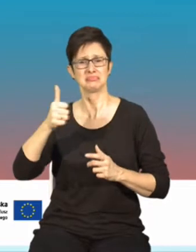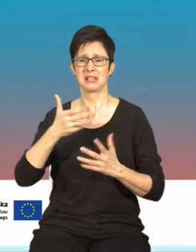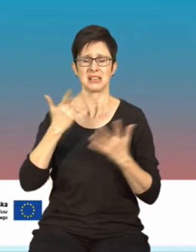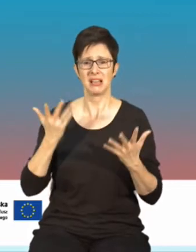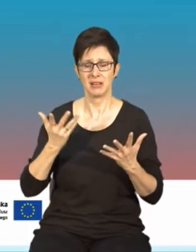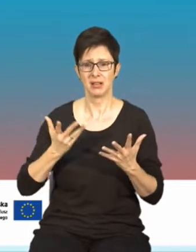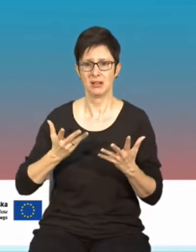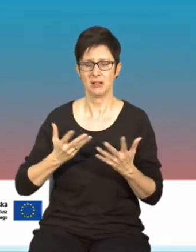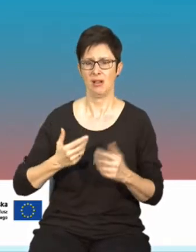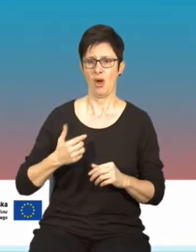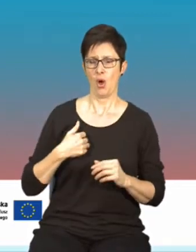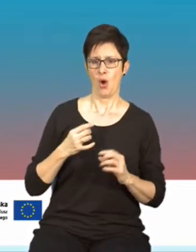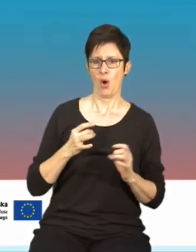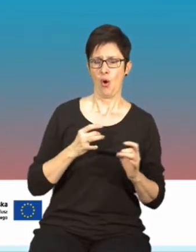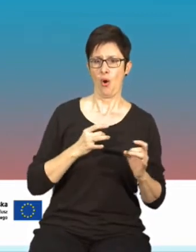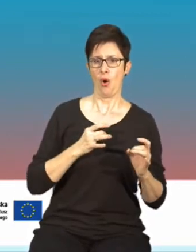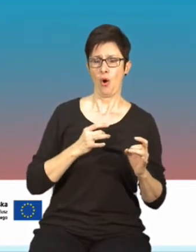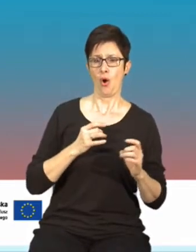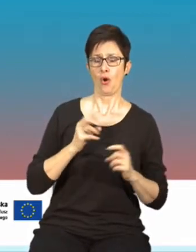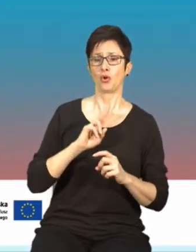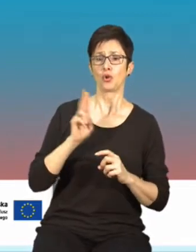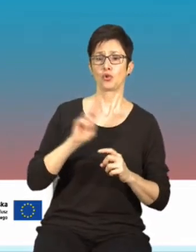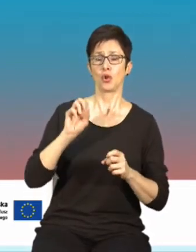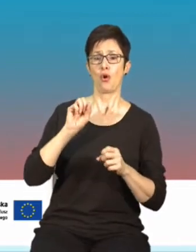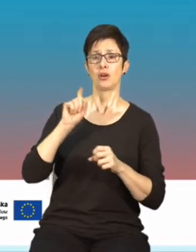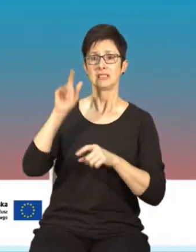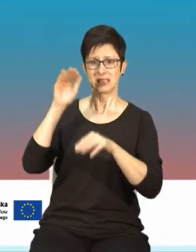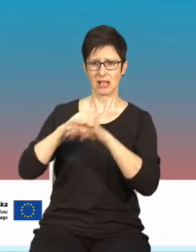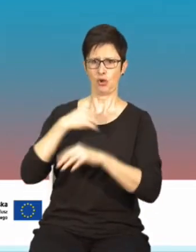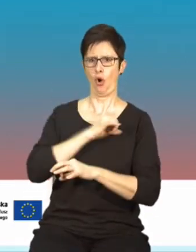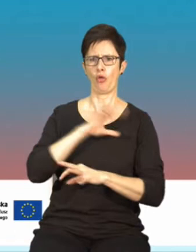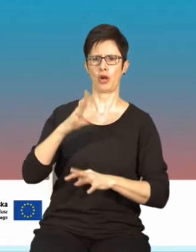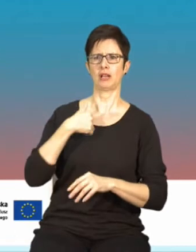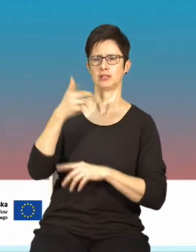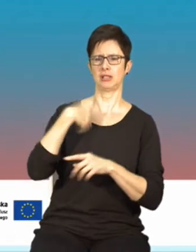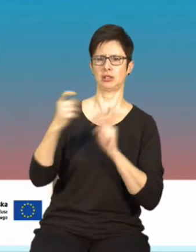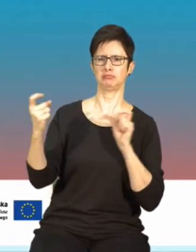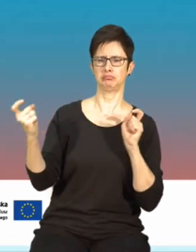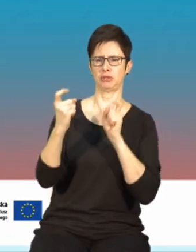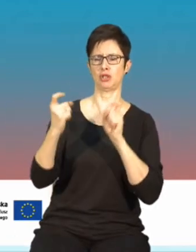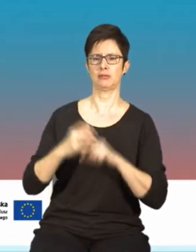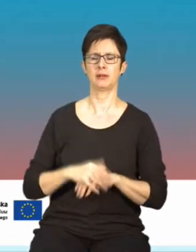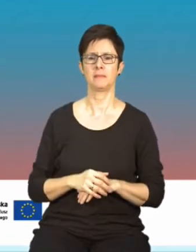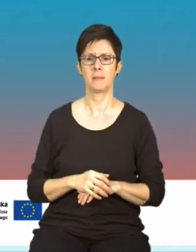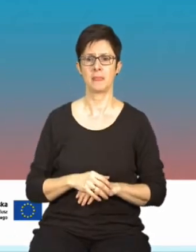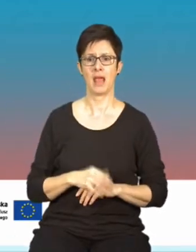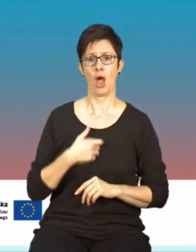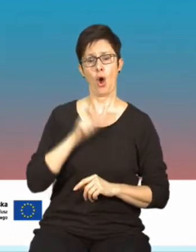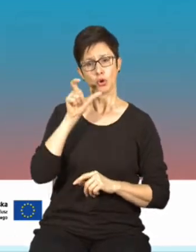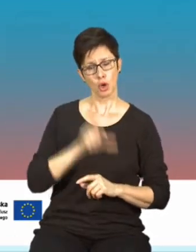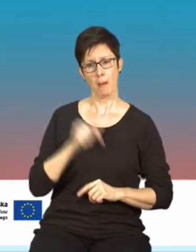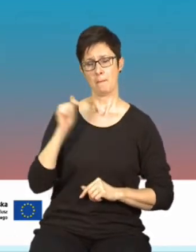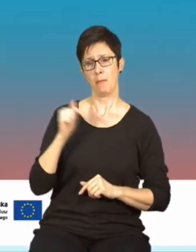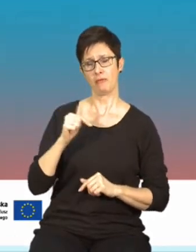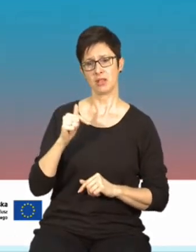zwolenników od razu z góry jako przeciwnicy. Jest to też dosyć niebezpieczne zjawisko, bo taka osoba, która zamiast otrzymać